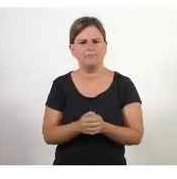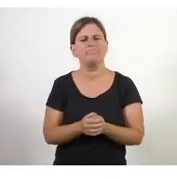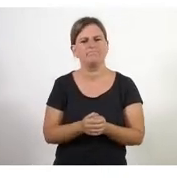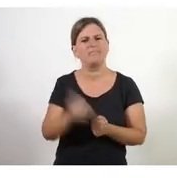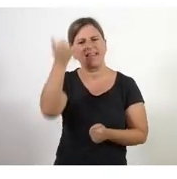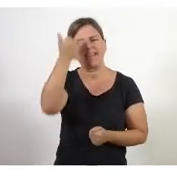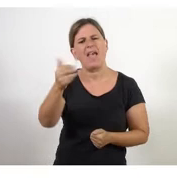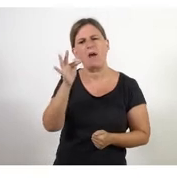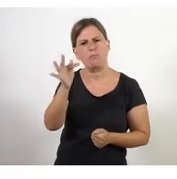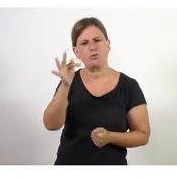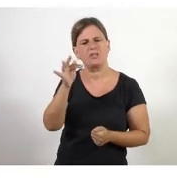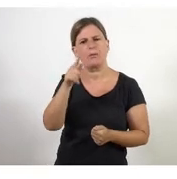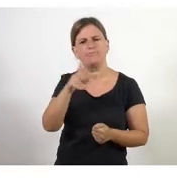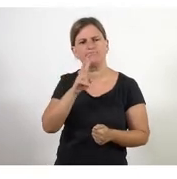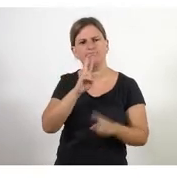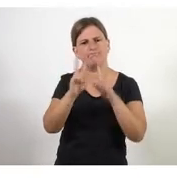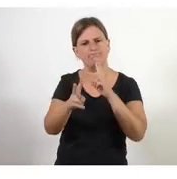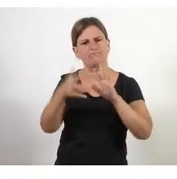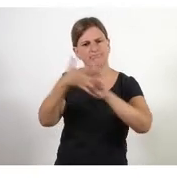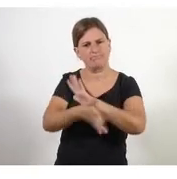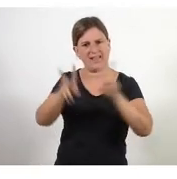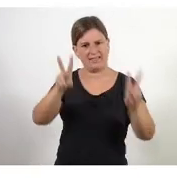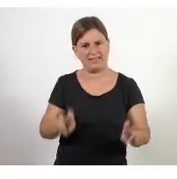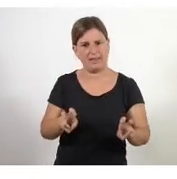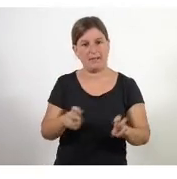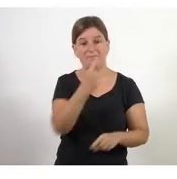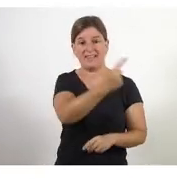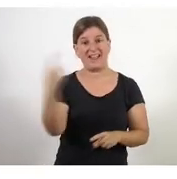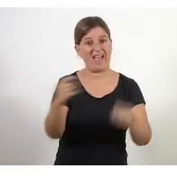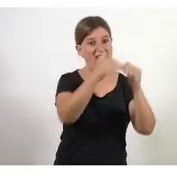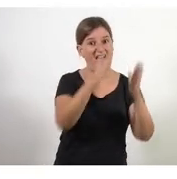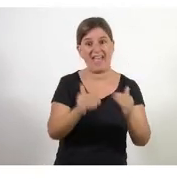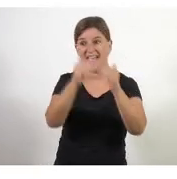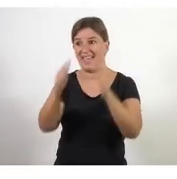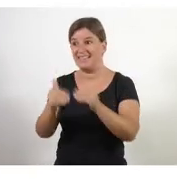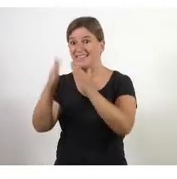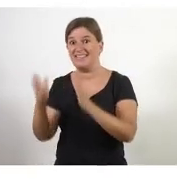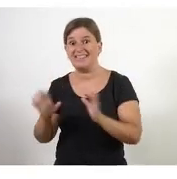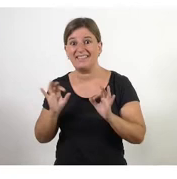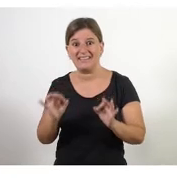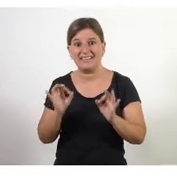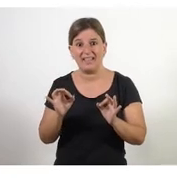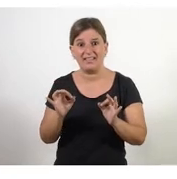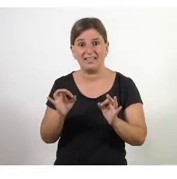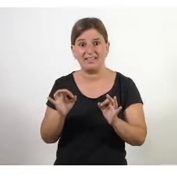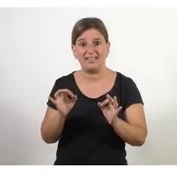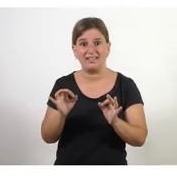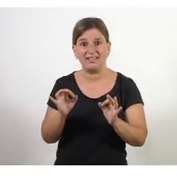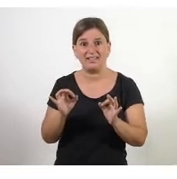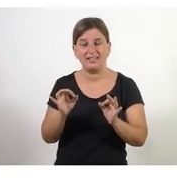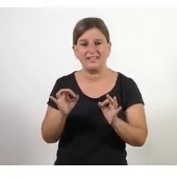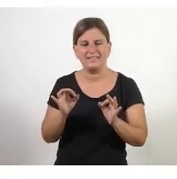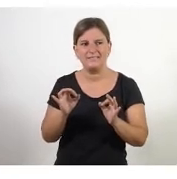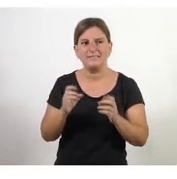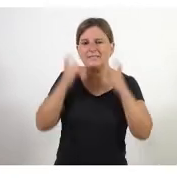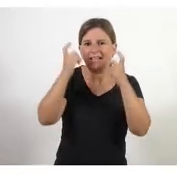d'aquest punt. Doncs, la veritat que cada organització està responent d